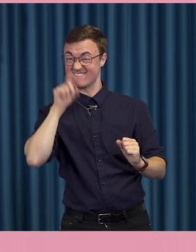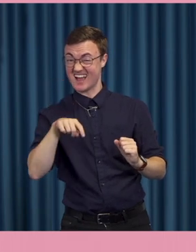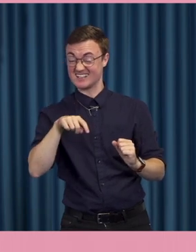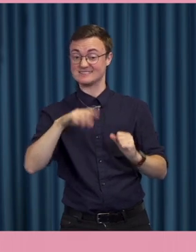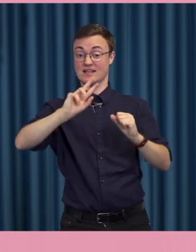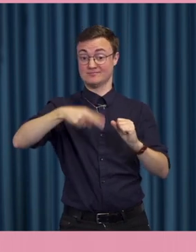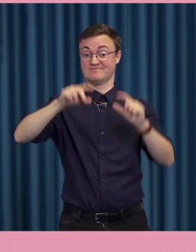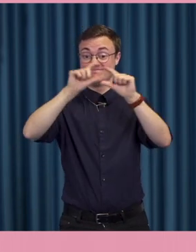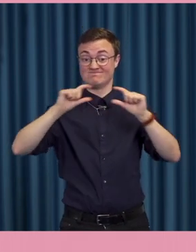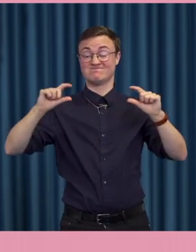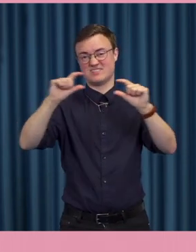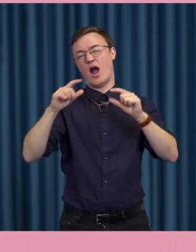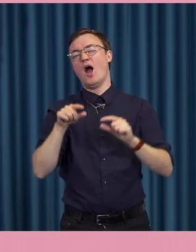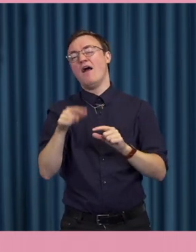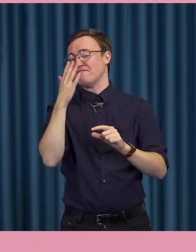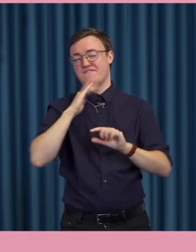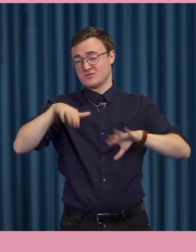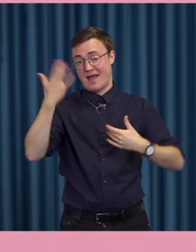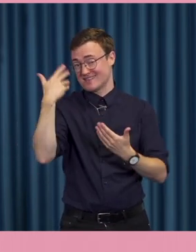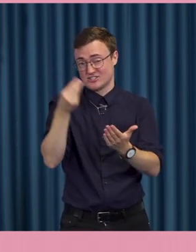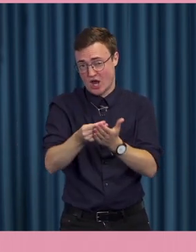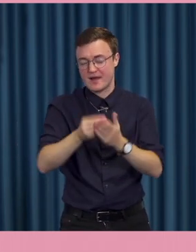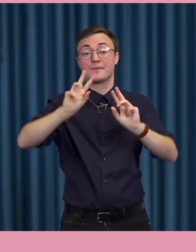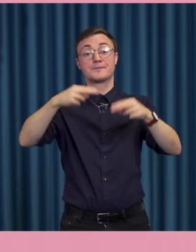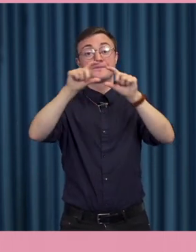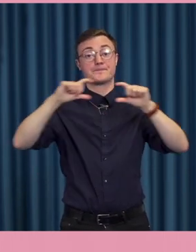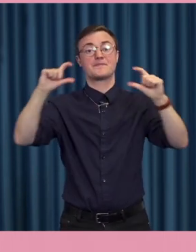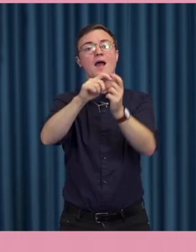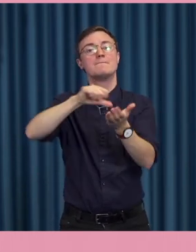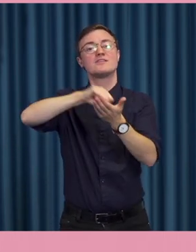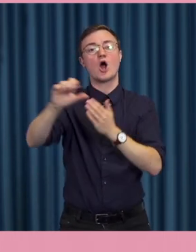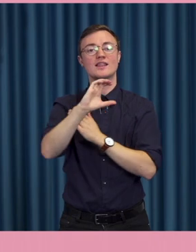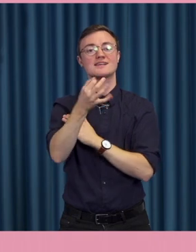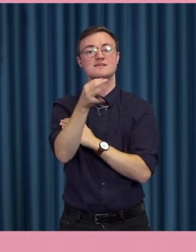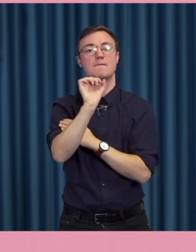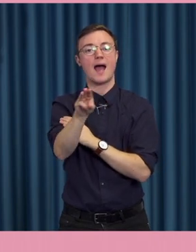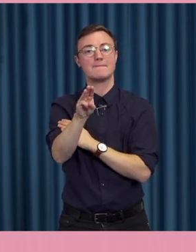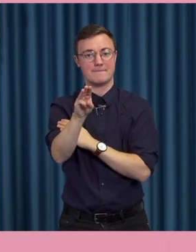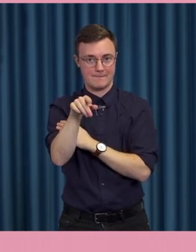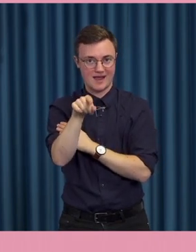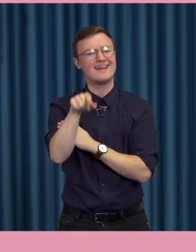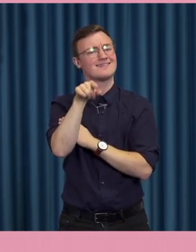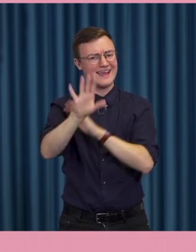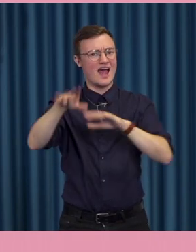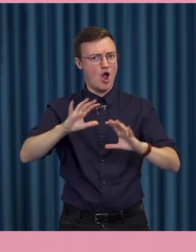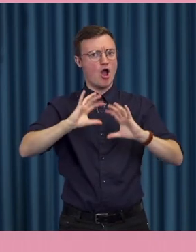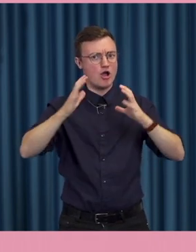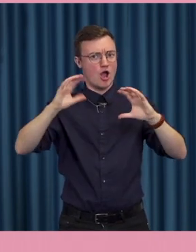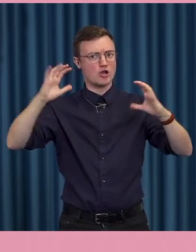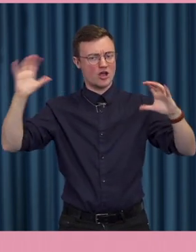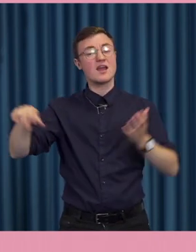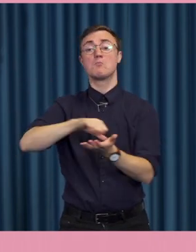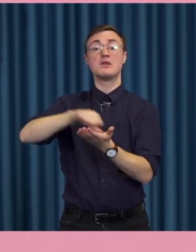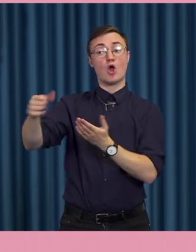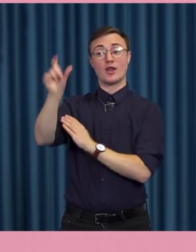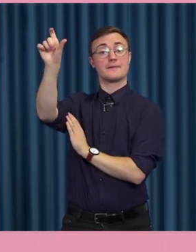Och det skulle i princip vem som helst kunna köpa. Men sen har vi betalda spämmare. Och det här har vi sett ökar mer och mer. Att man faktiskt betalar